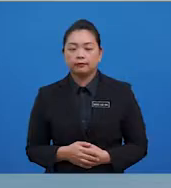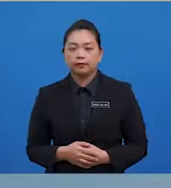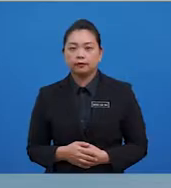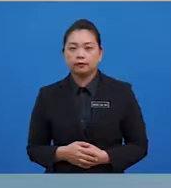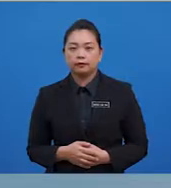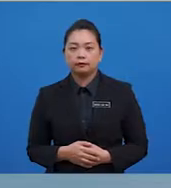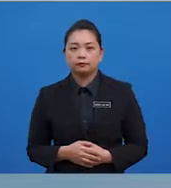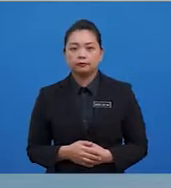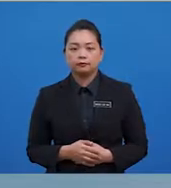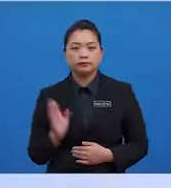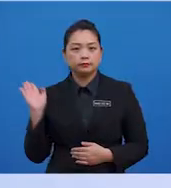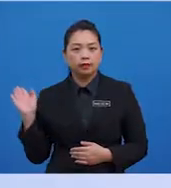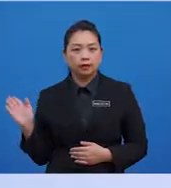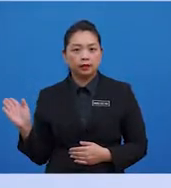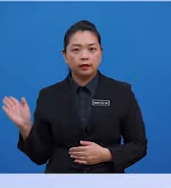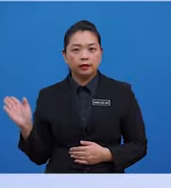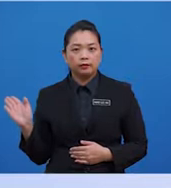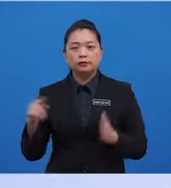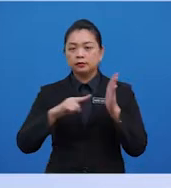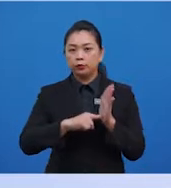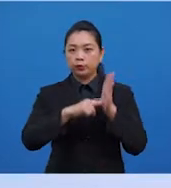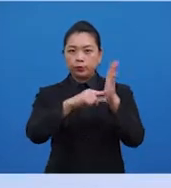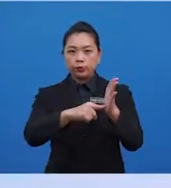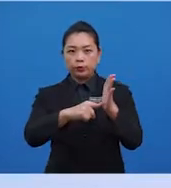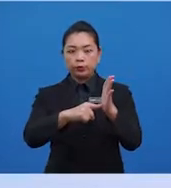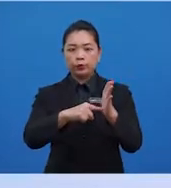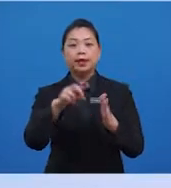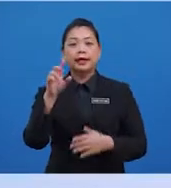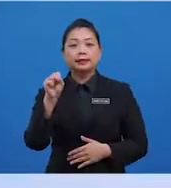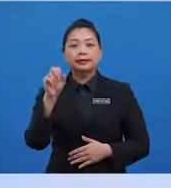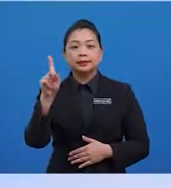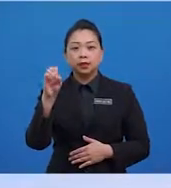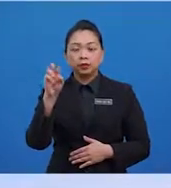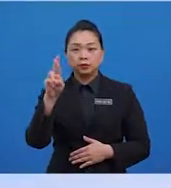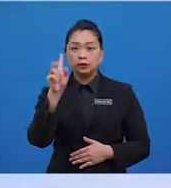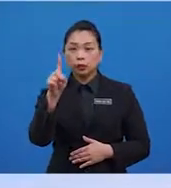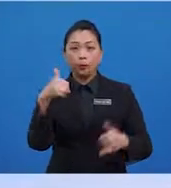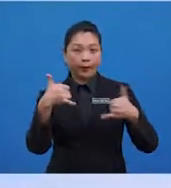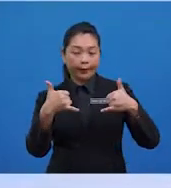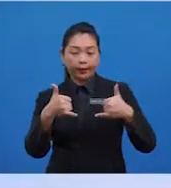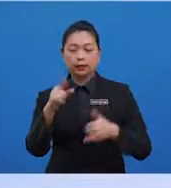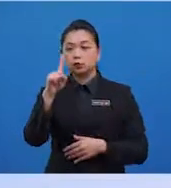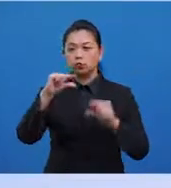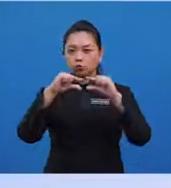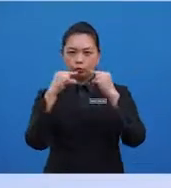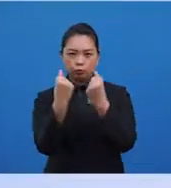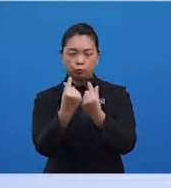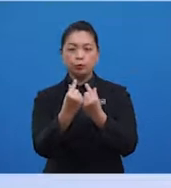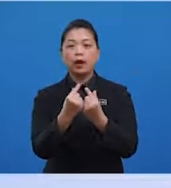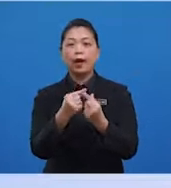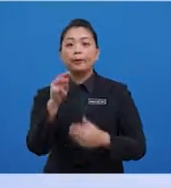Di paparan ini, menunjukkan skor satu permainan sekumpulan murid.